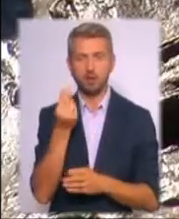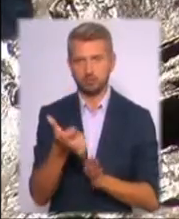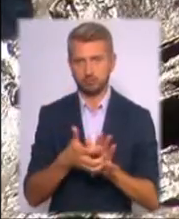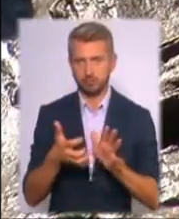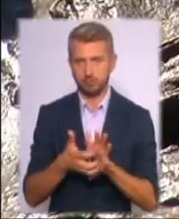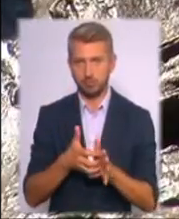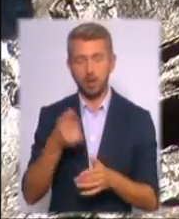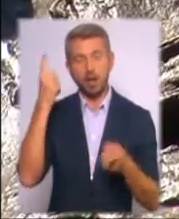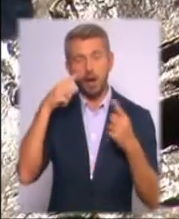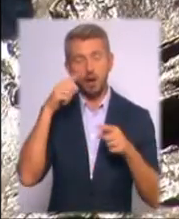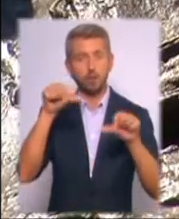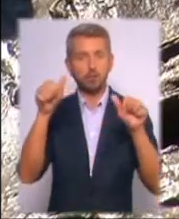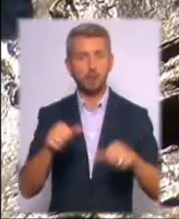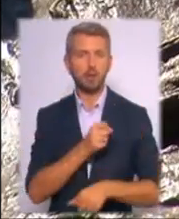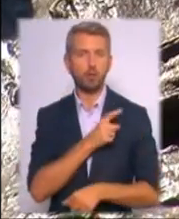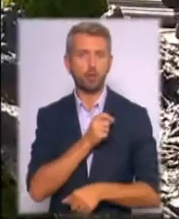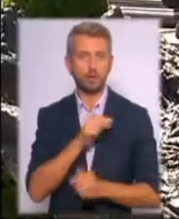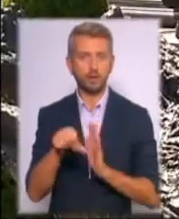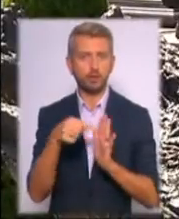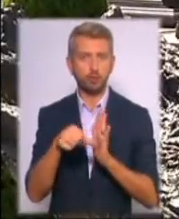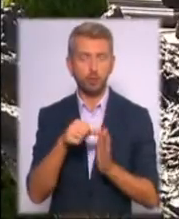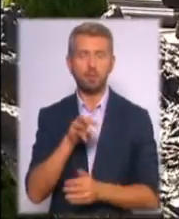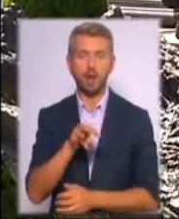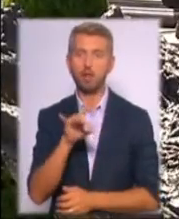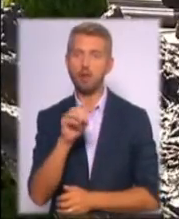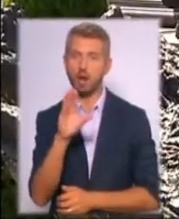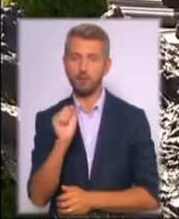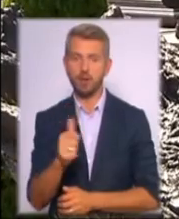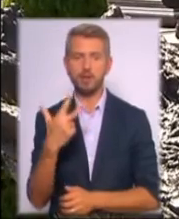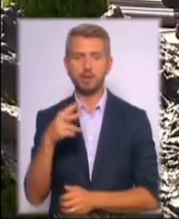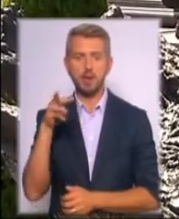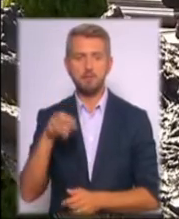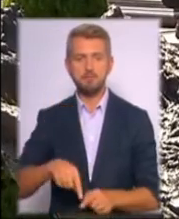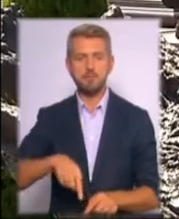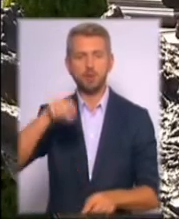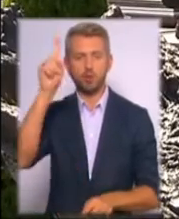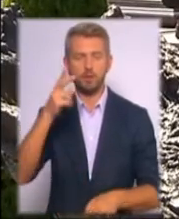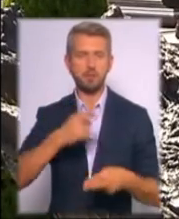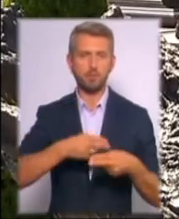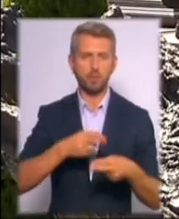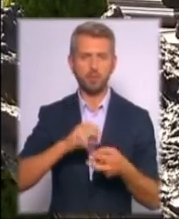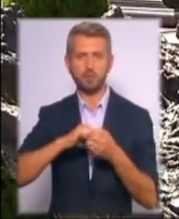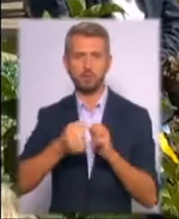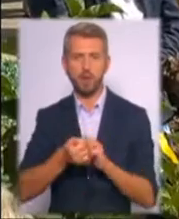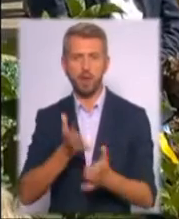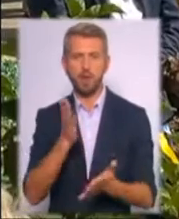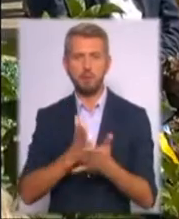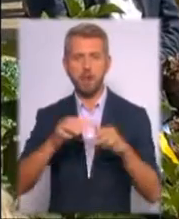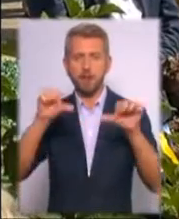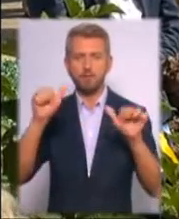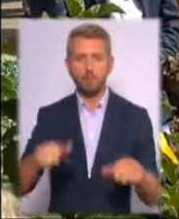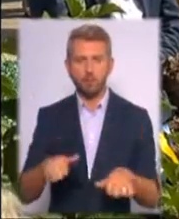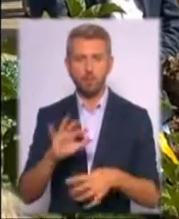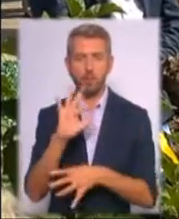Автор пам'ятника – одеський скульптор Михайло Рева. Триметровий монумент з бронзи та мармуру має форму перевернутого дерева.